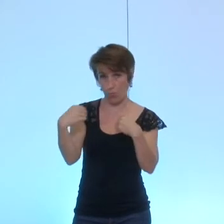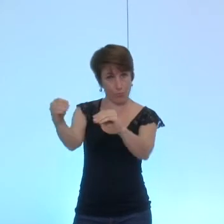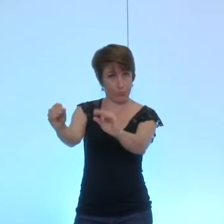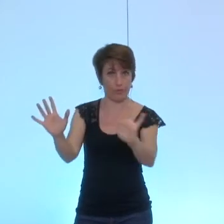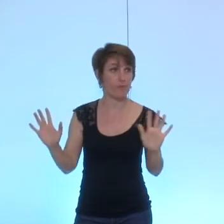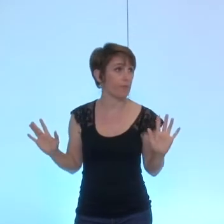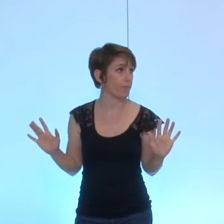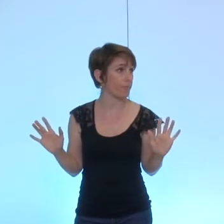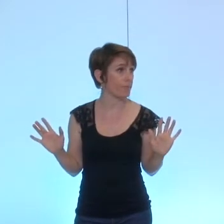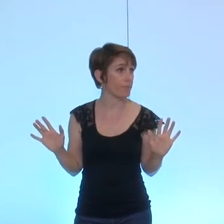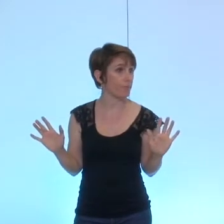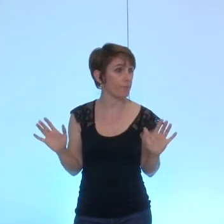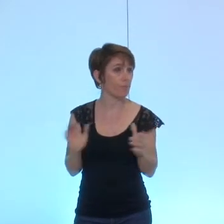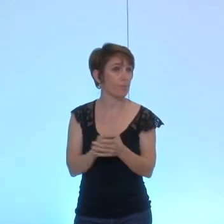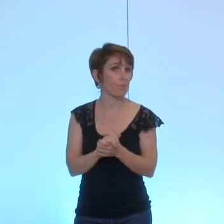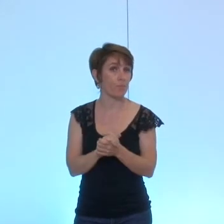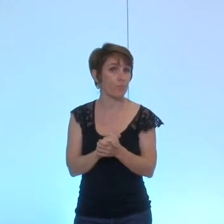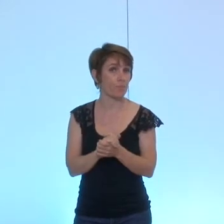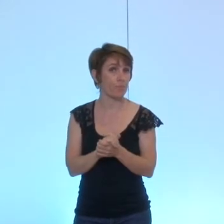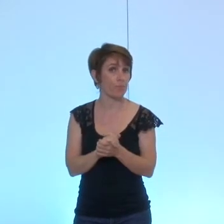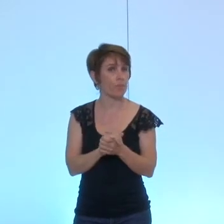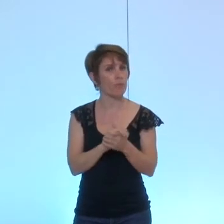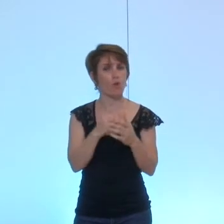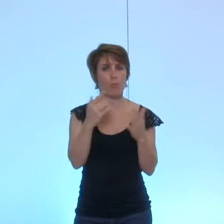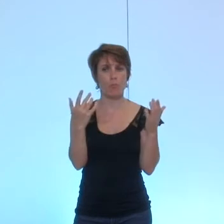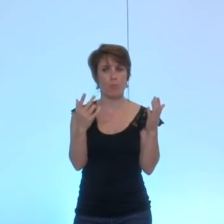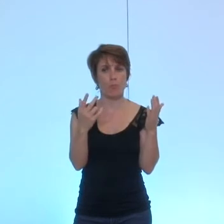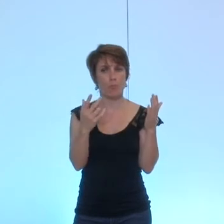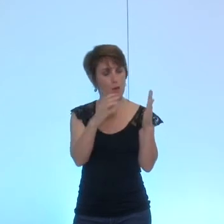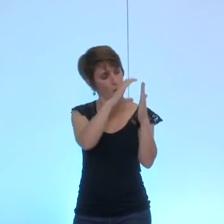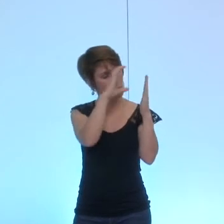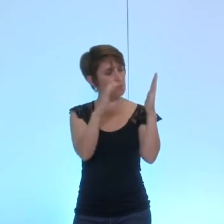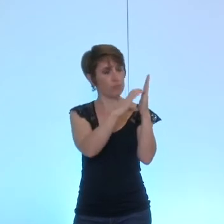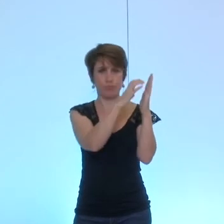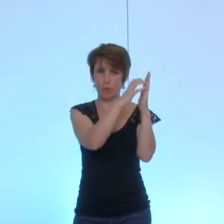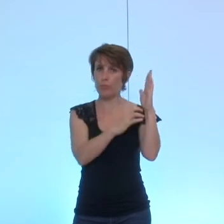donc à travers le délibéré le dispositif de cette délibération